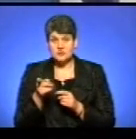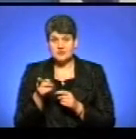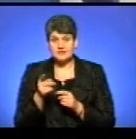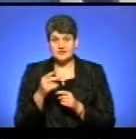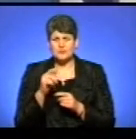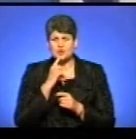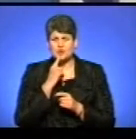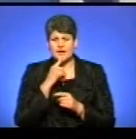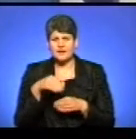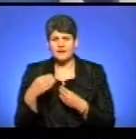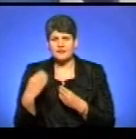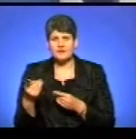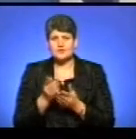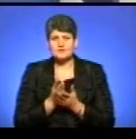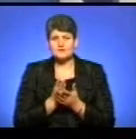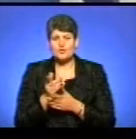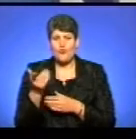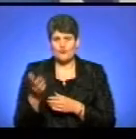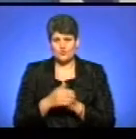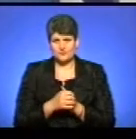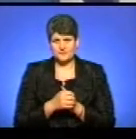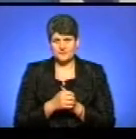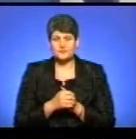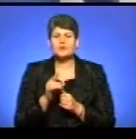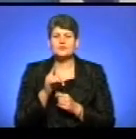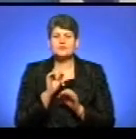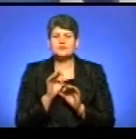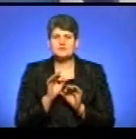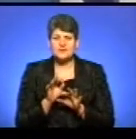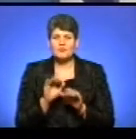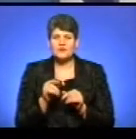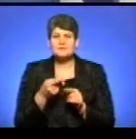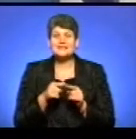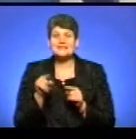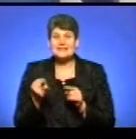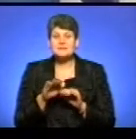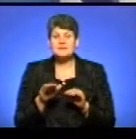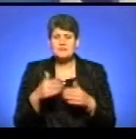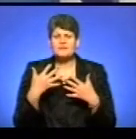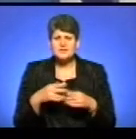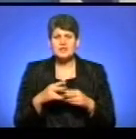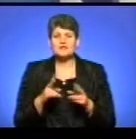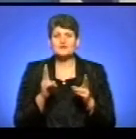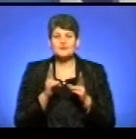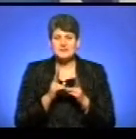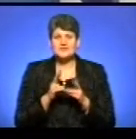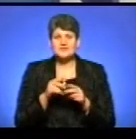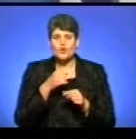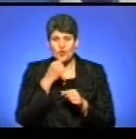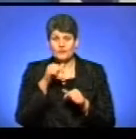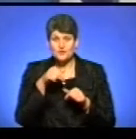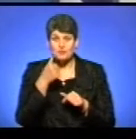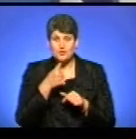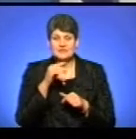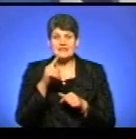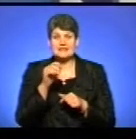цукерки їм дітям дати, вони це заслуховують. До чого я віду? Я потім з тими дітьми зустрівся вже з дорослими в цьому році в Затоці,